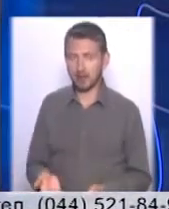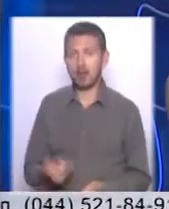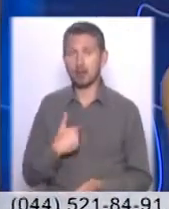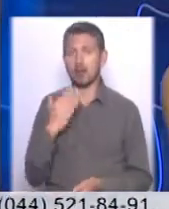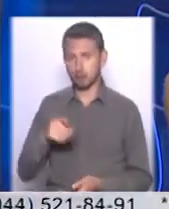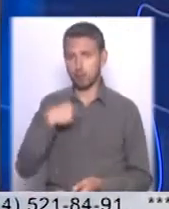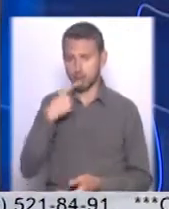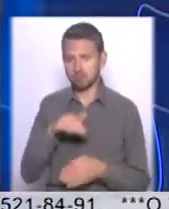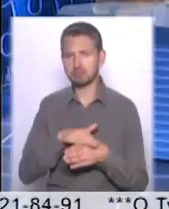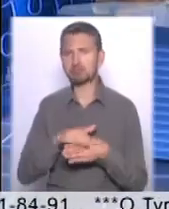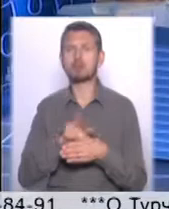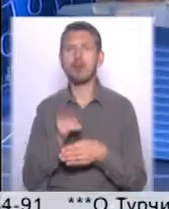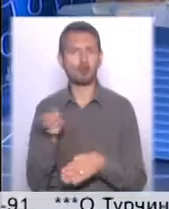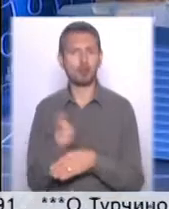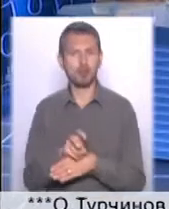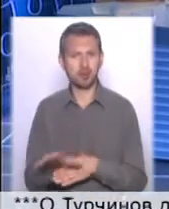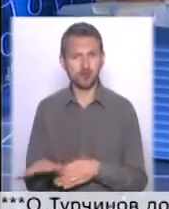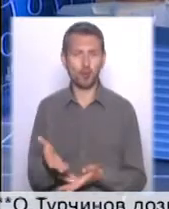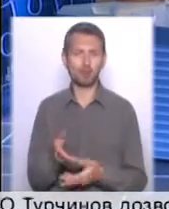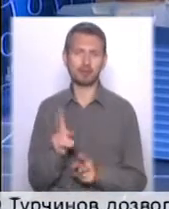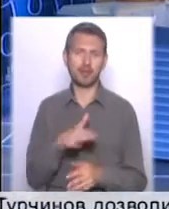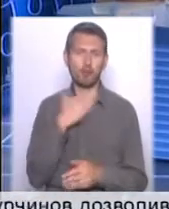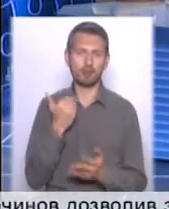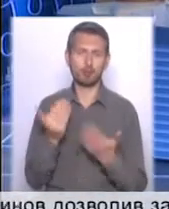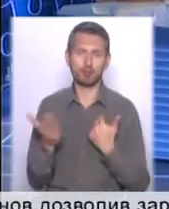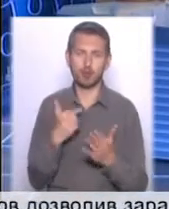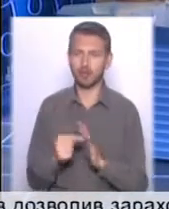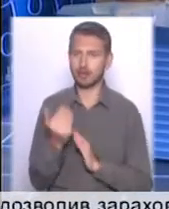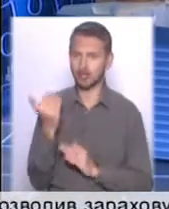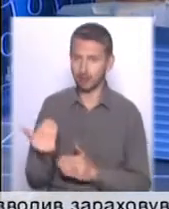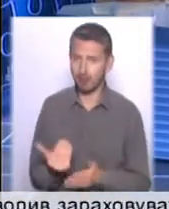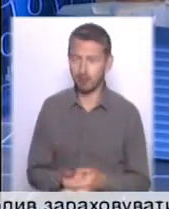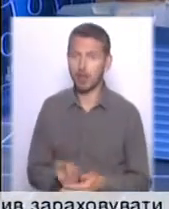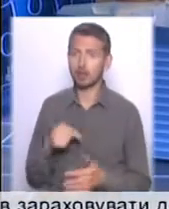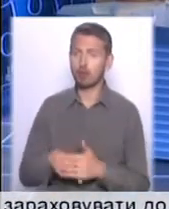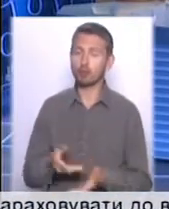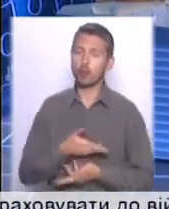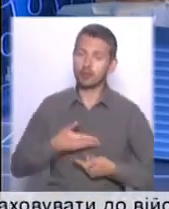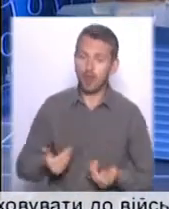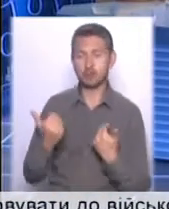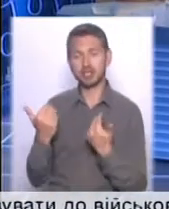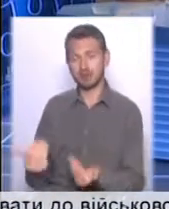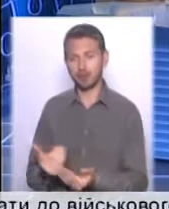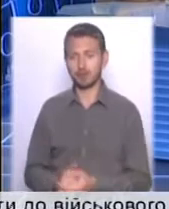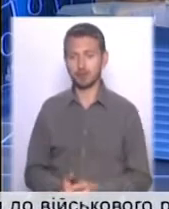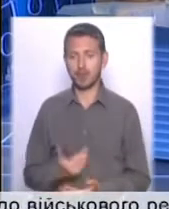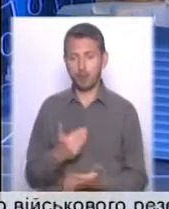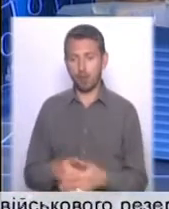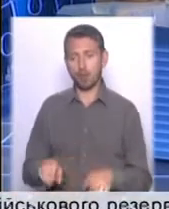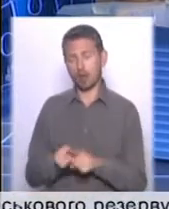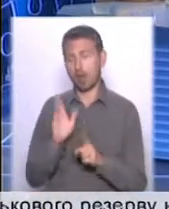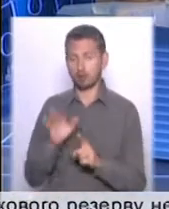називати, хто це не прийшов і не захотів поспілкуватися з вами. Тобто з нами і з вами. От така буде